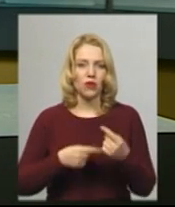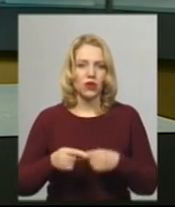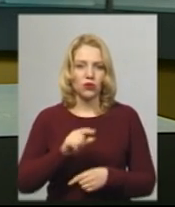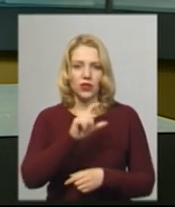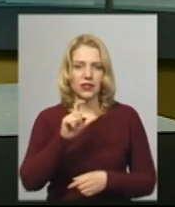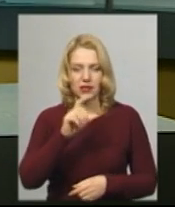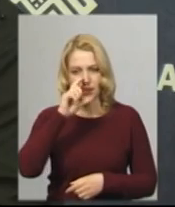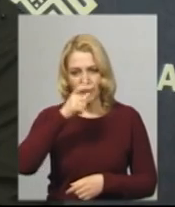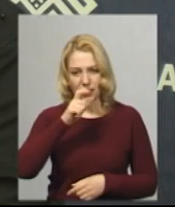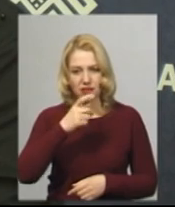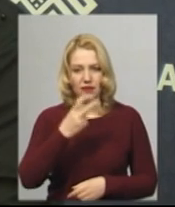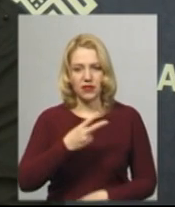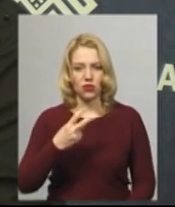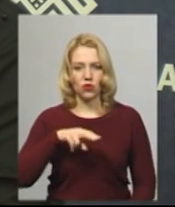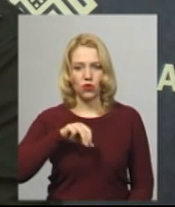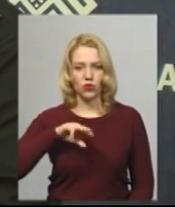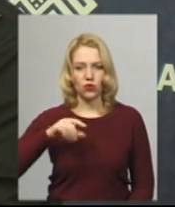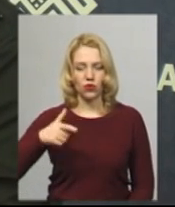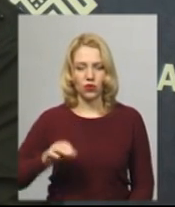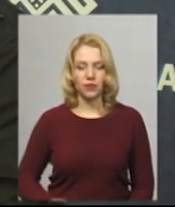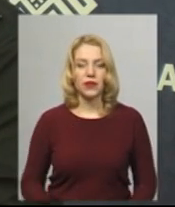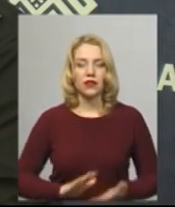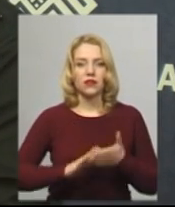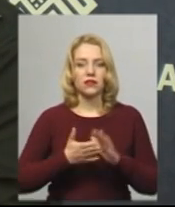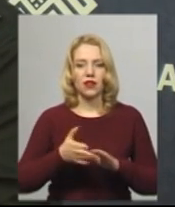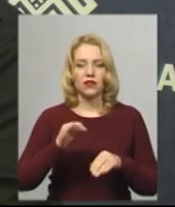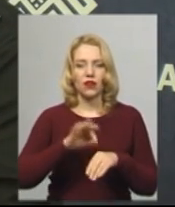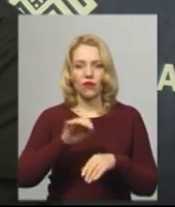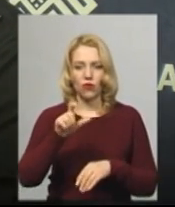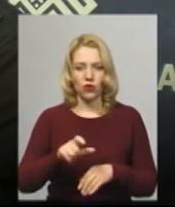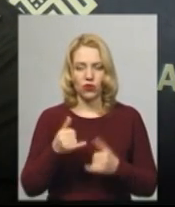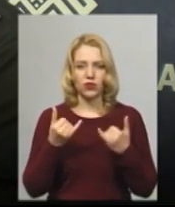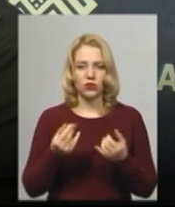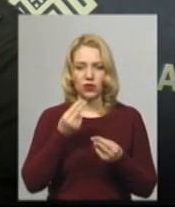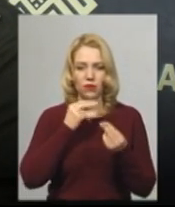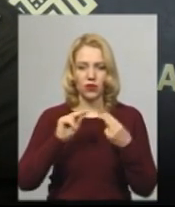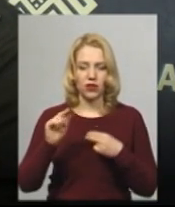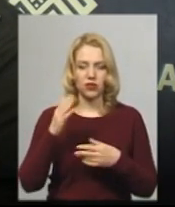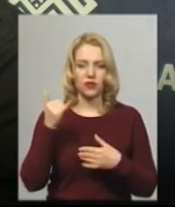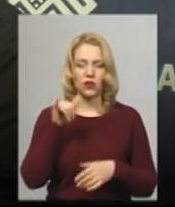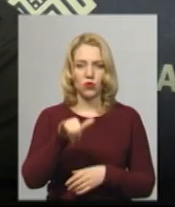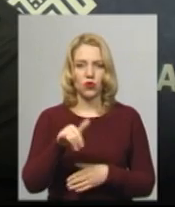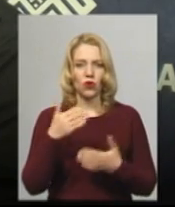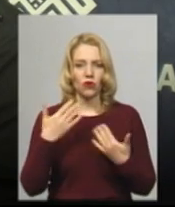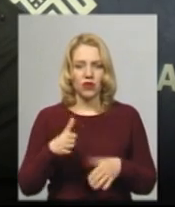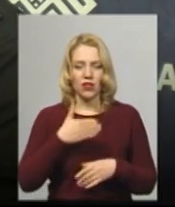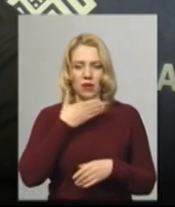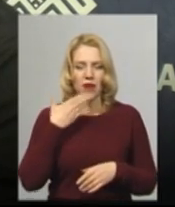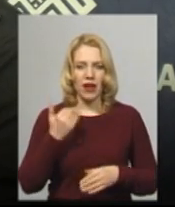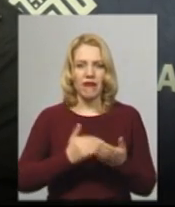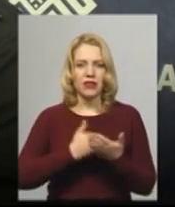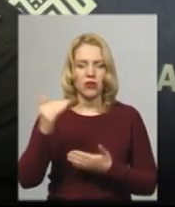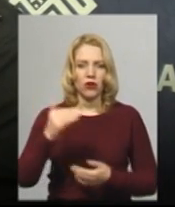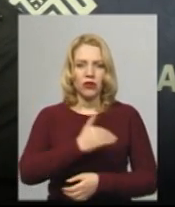лютого. Стан хворого на сьогодні покращився. В нього вже немає високої